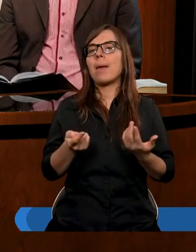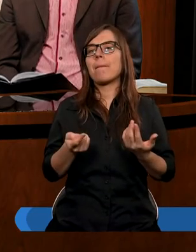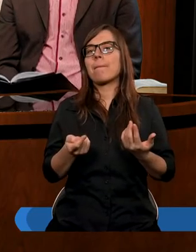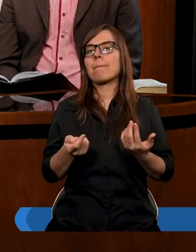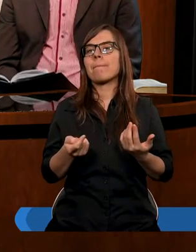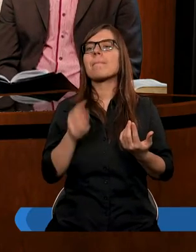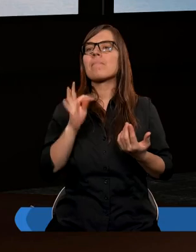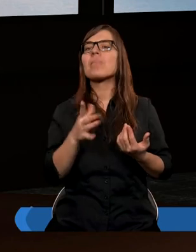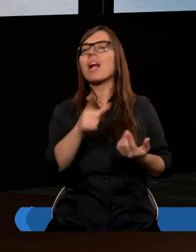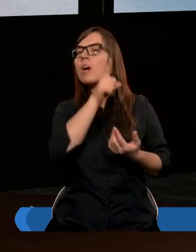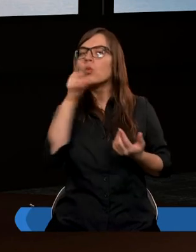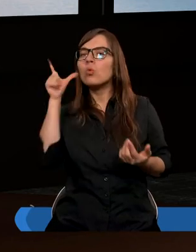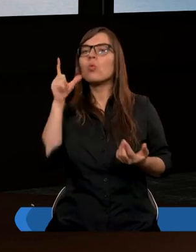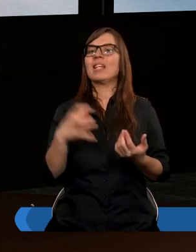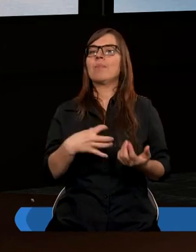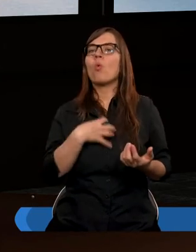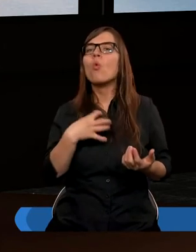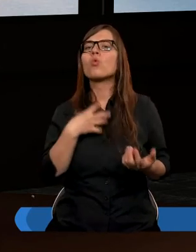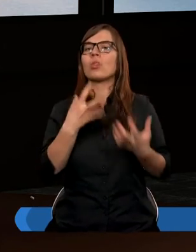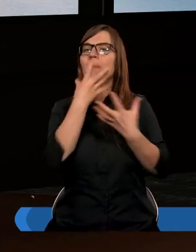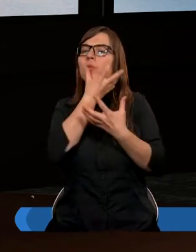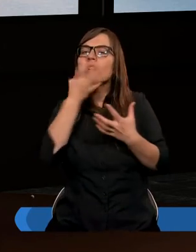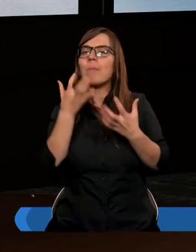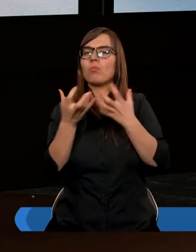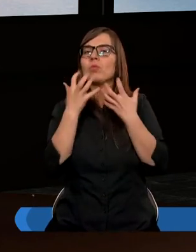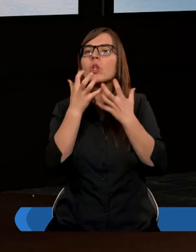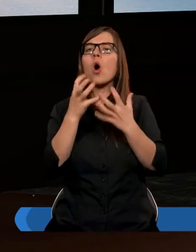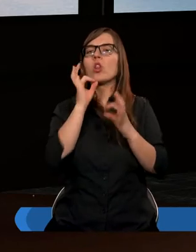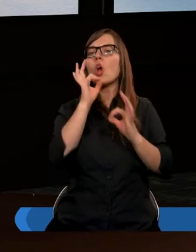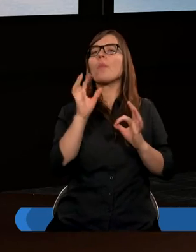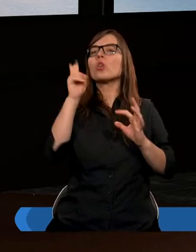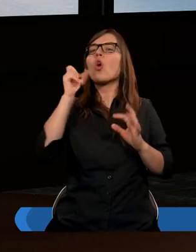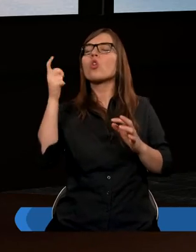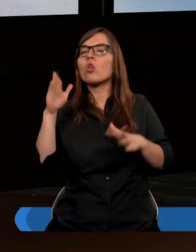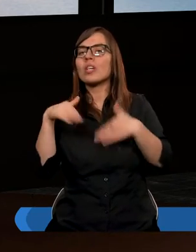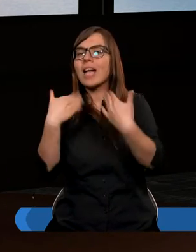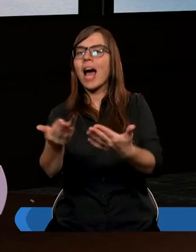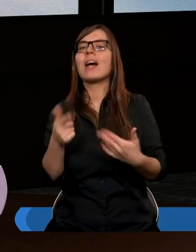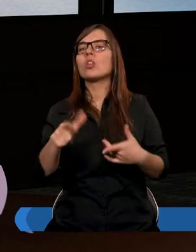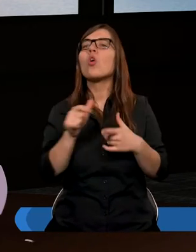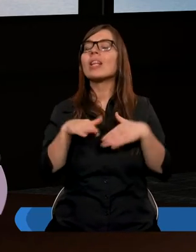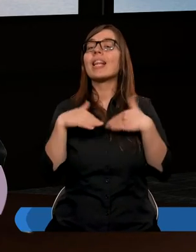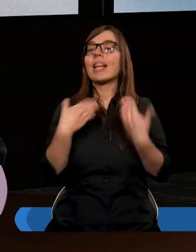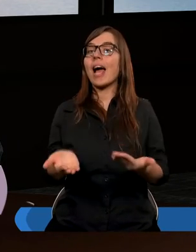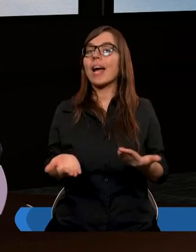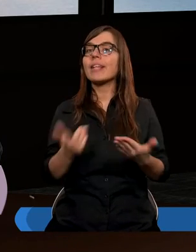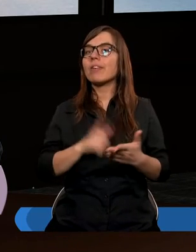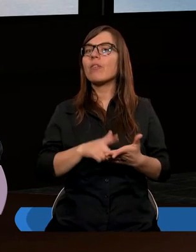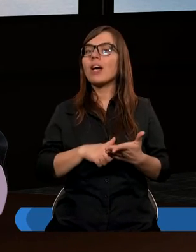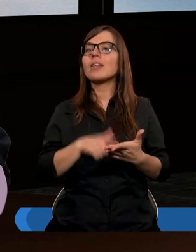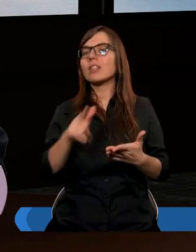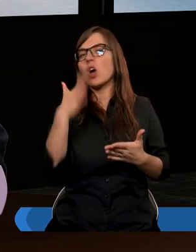takim lepszym uczuciem. Jeżeli ktoś komuś coś daje, to wydaje, to jest